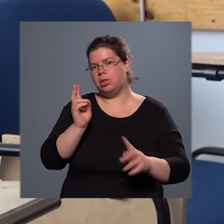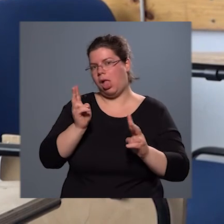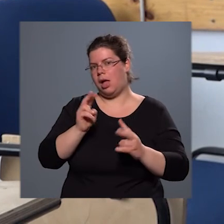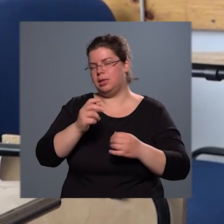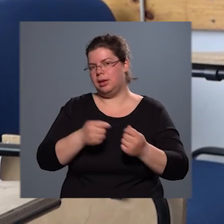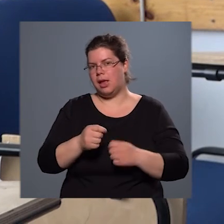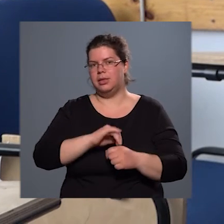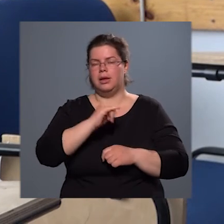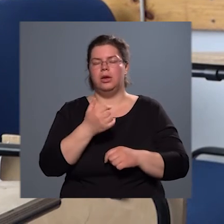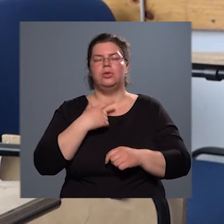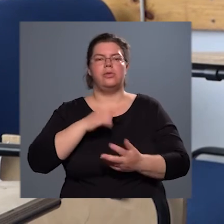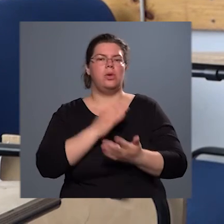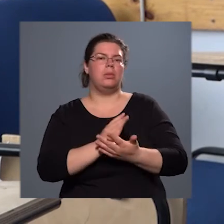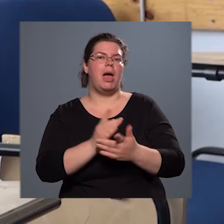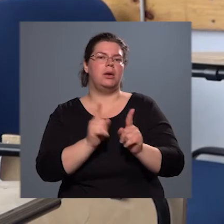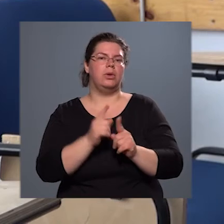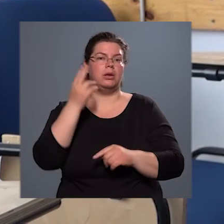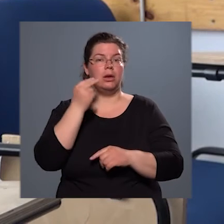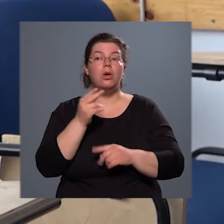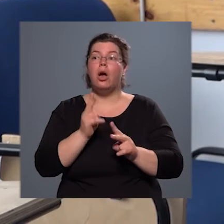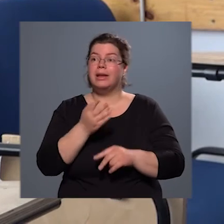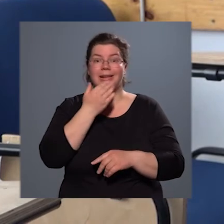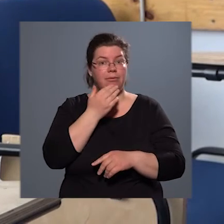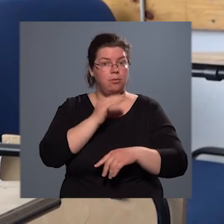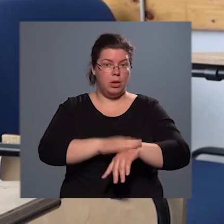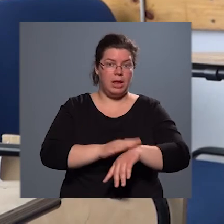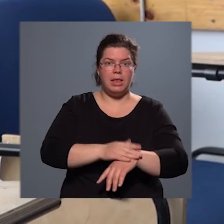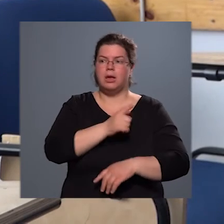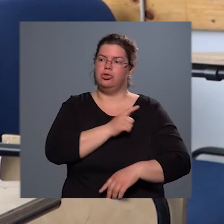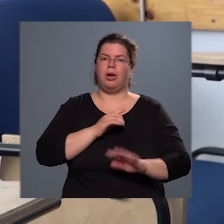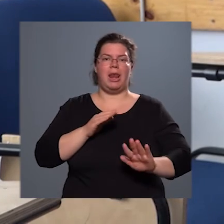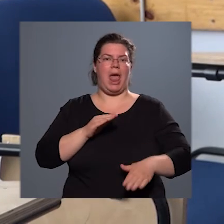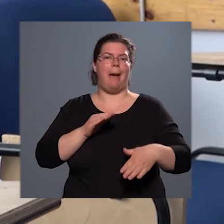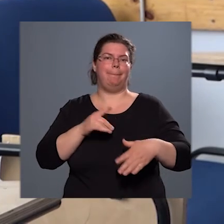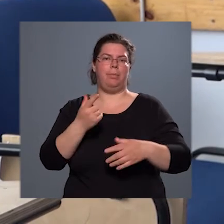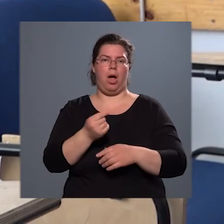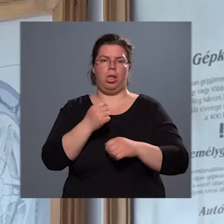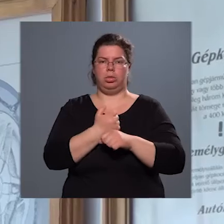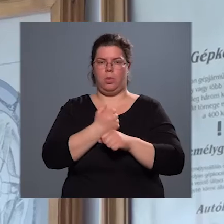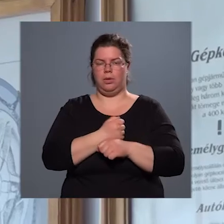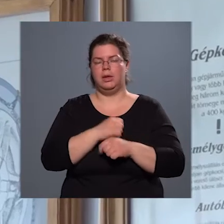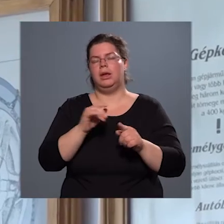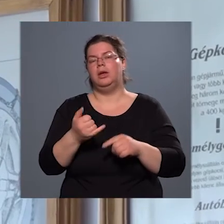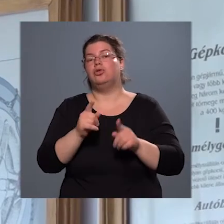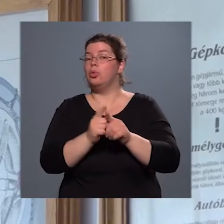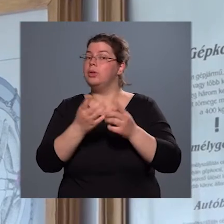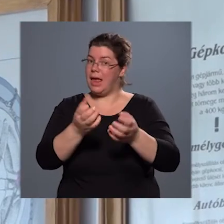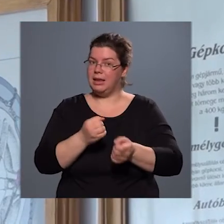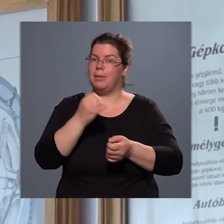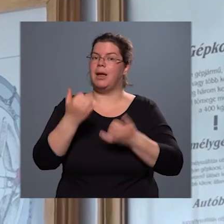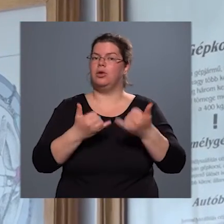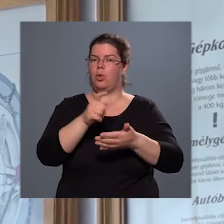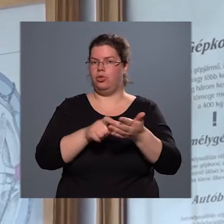Illetve volt már olyan tanulók, akinek keze se volt, csak a lábával dolgozott, és úgy szerezte meg a jogosítványt.